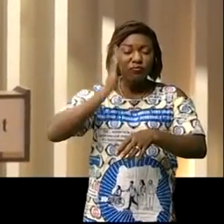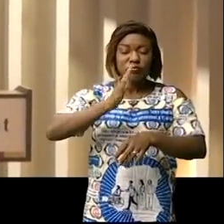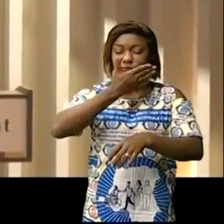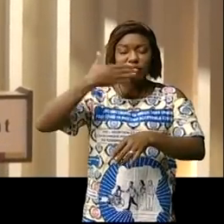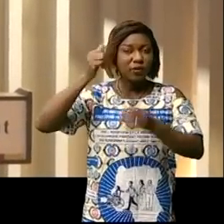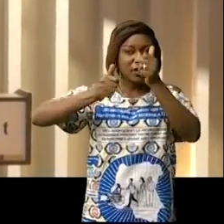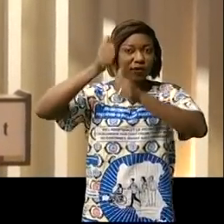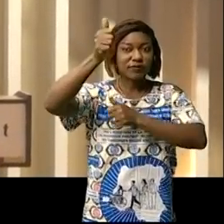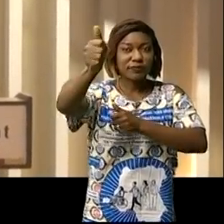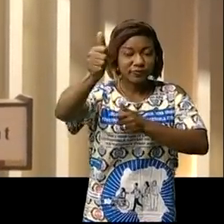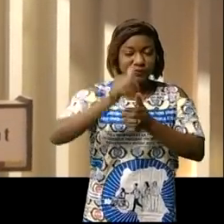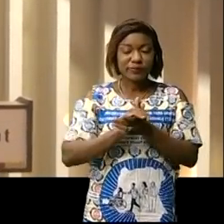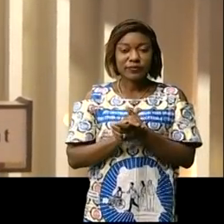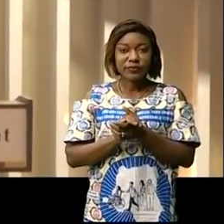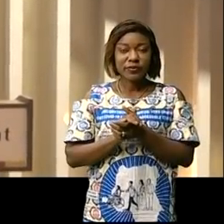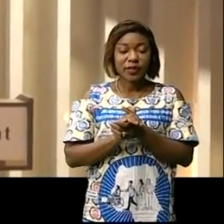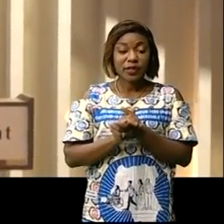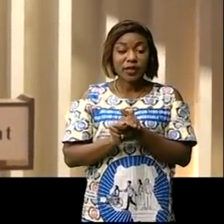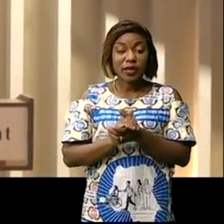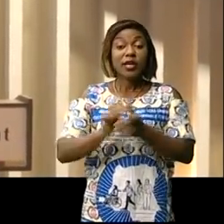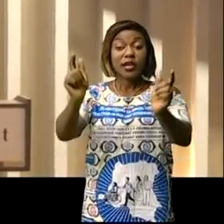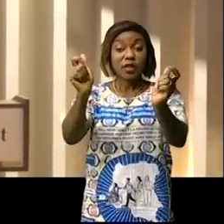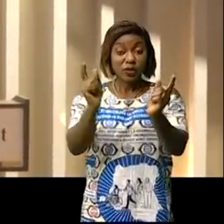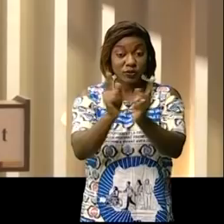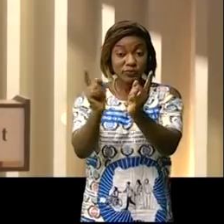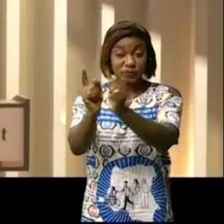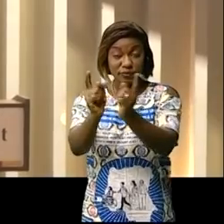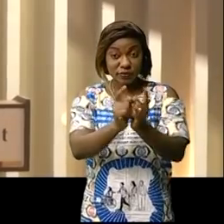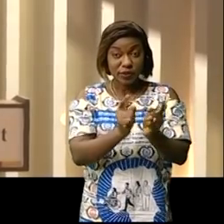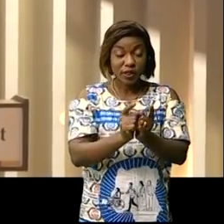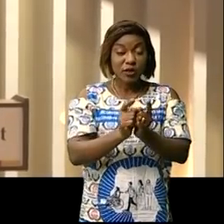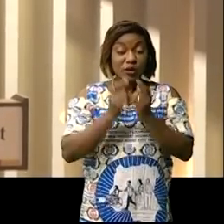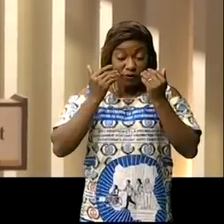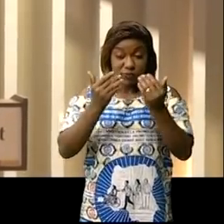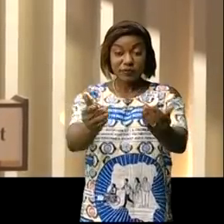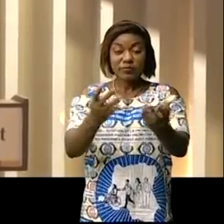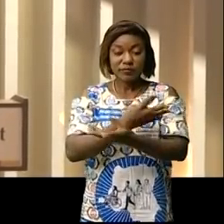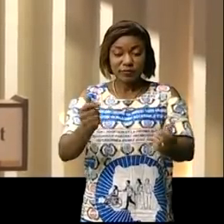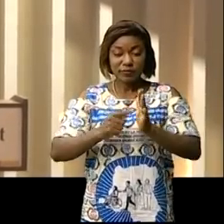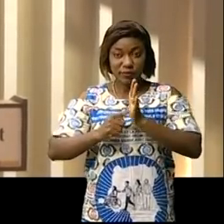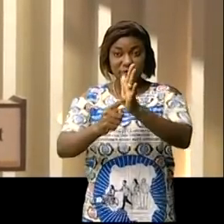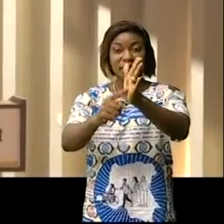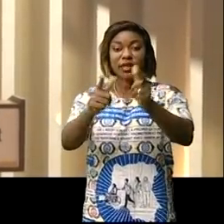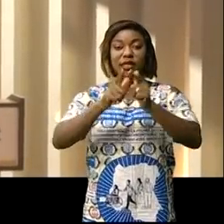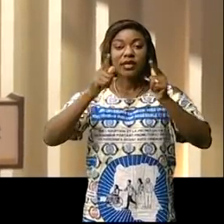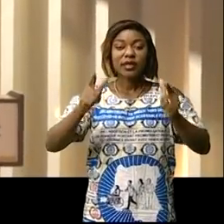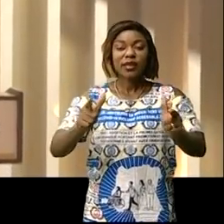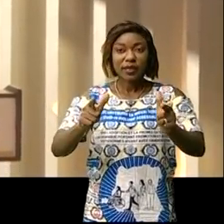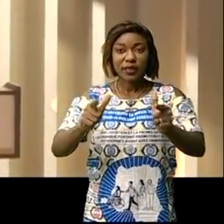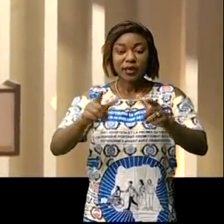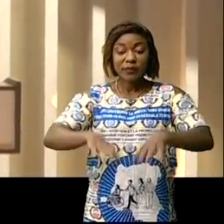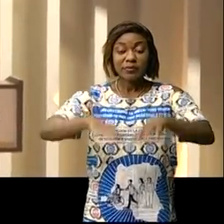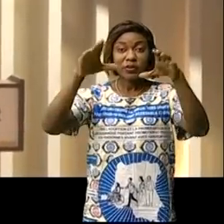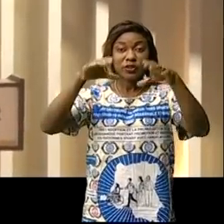'avant. Ces consultations ont eu le mérite de démontrer qu'une grande majorité de